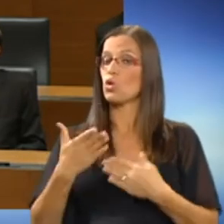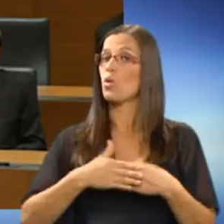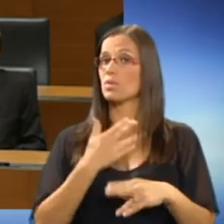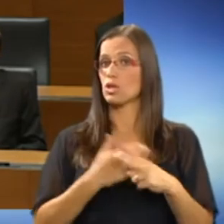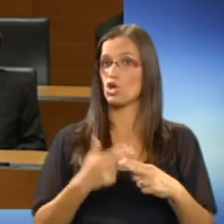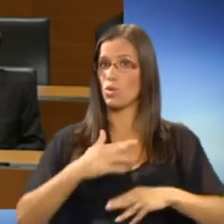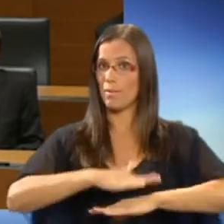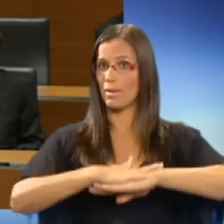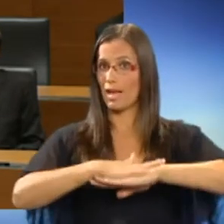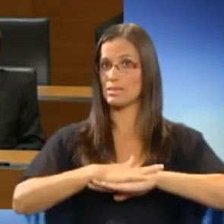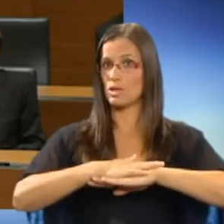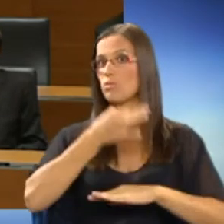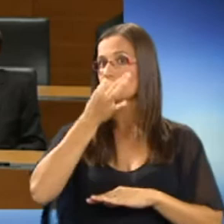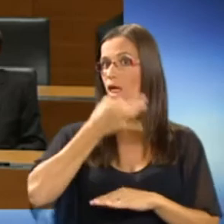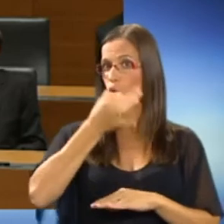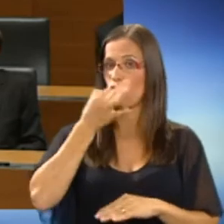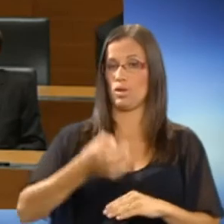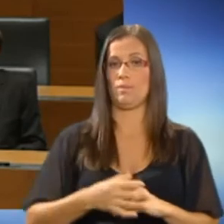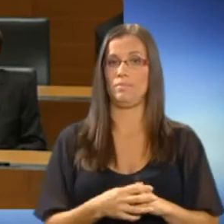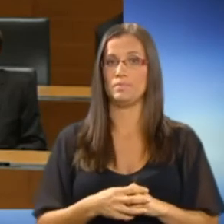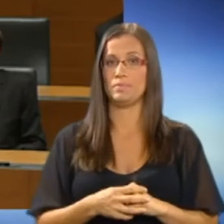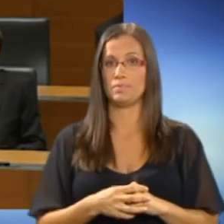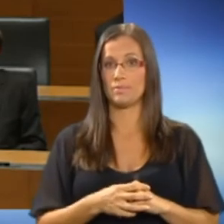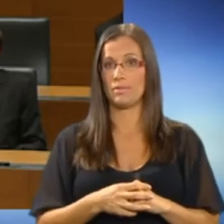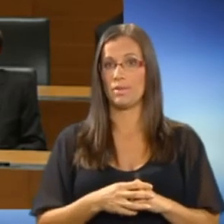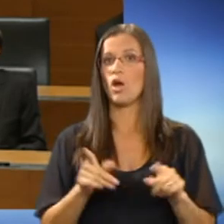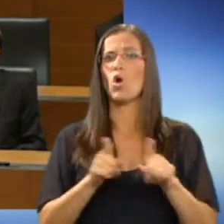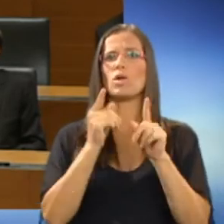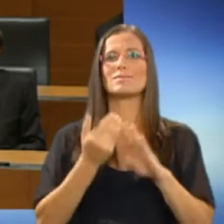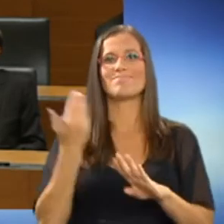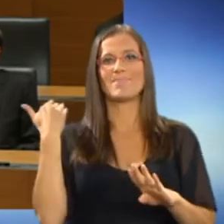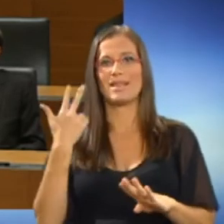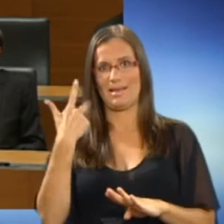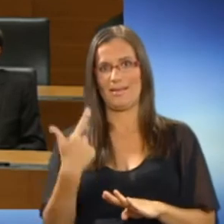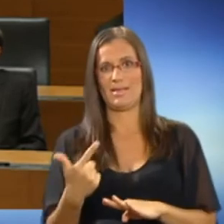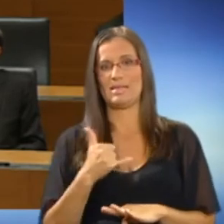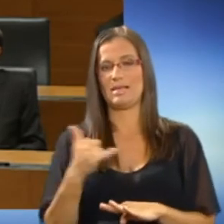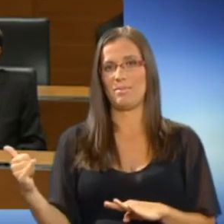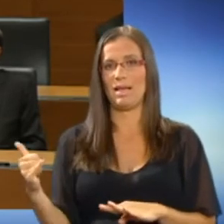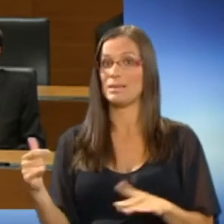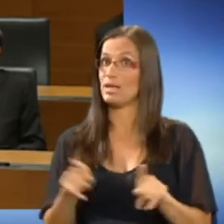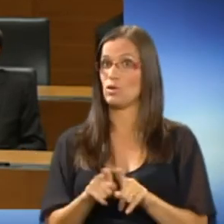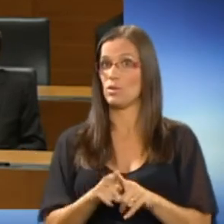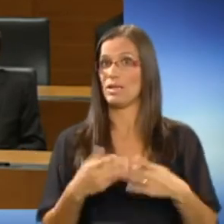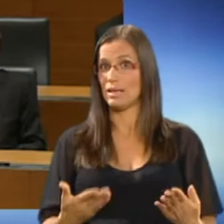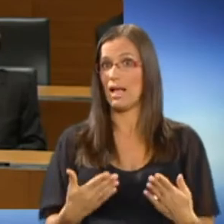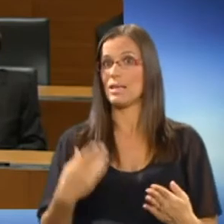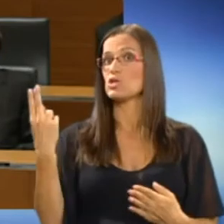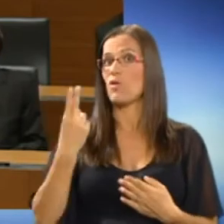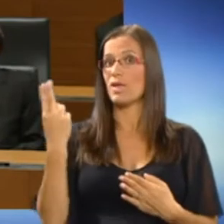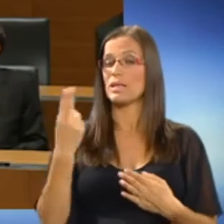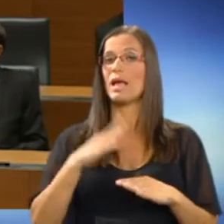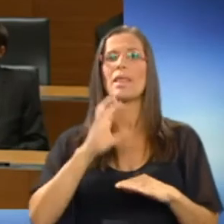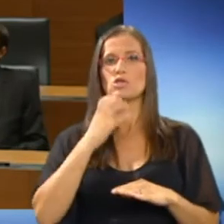državnem prazniku, nagovorim. Tako kot pred 23 leti je tudi danes Slovenija